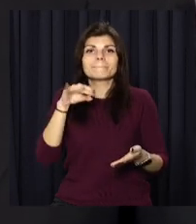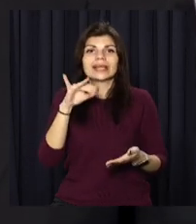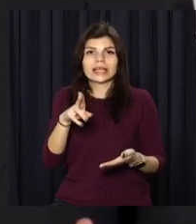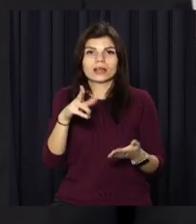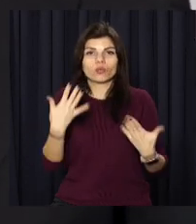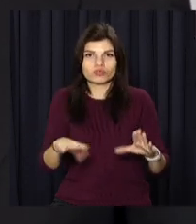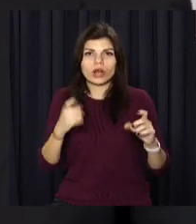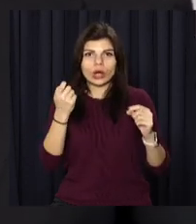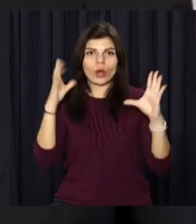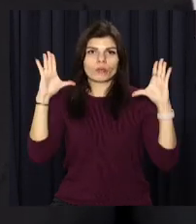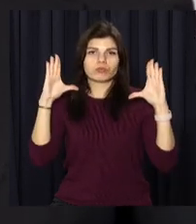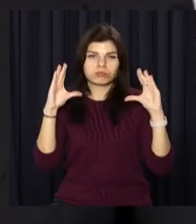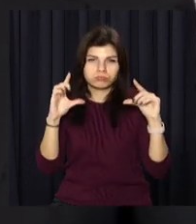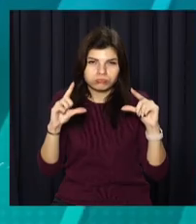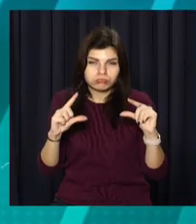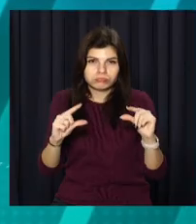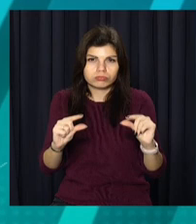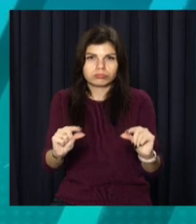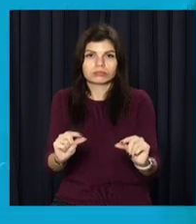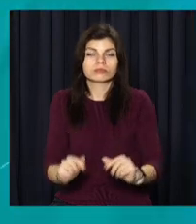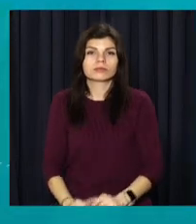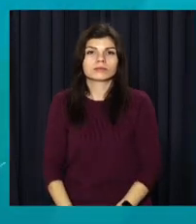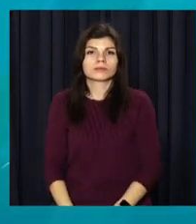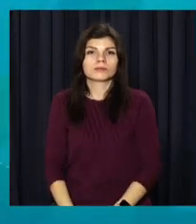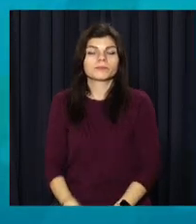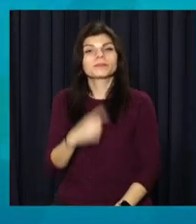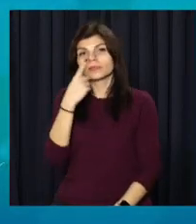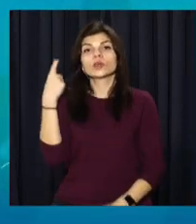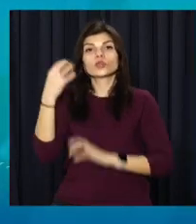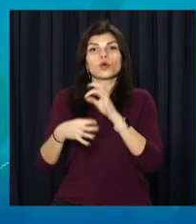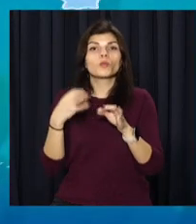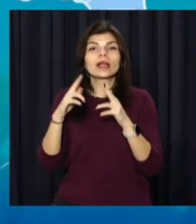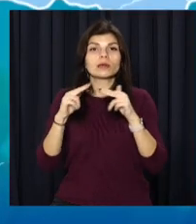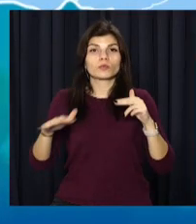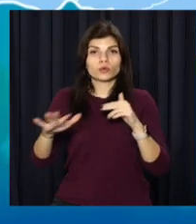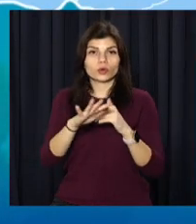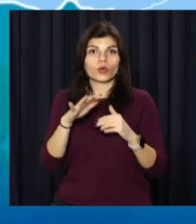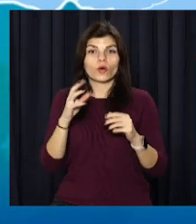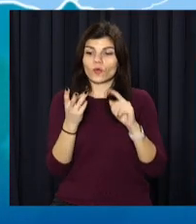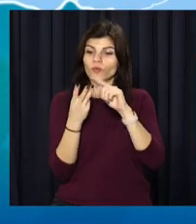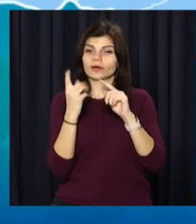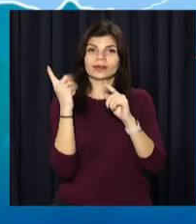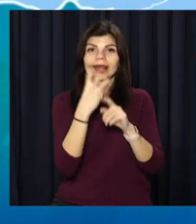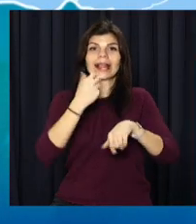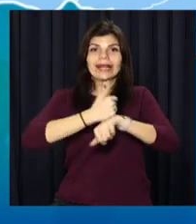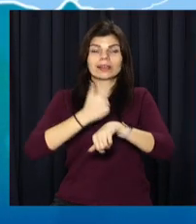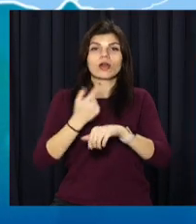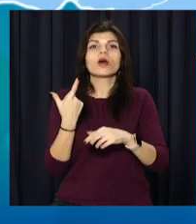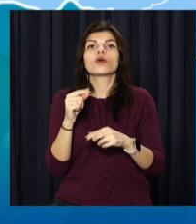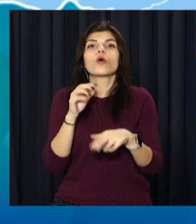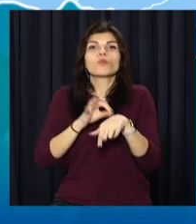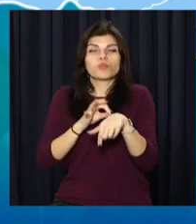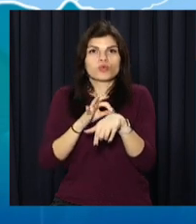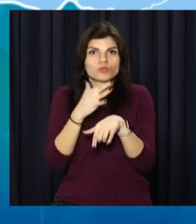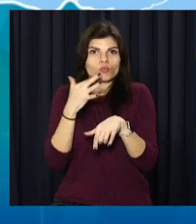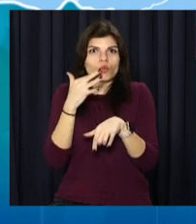періоду на території області. За минуло добу Дніпропетровщина у трійці лідерів за кількістю нових недужих